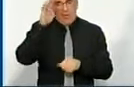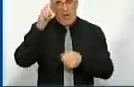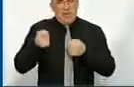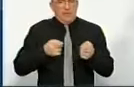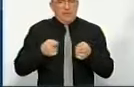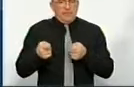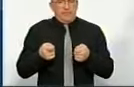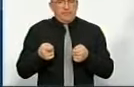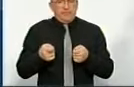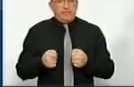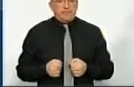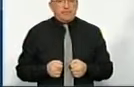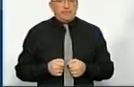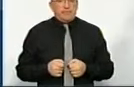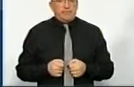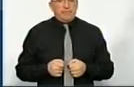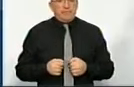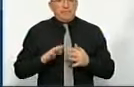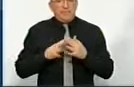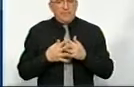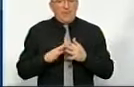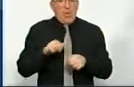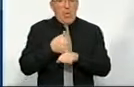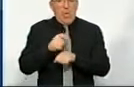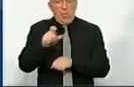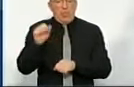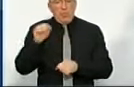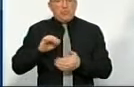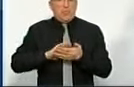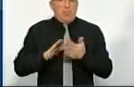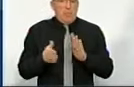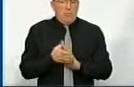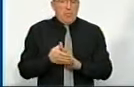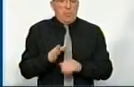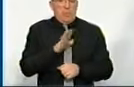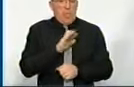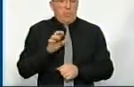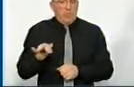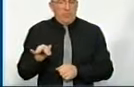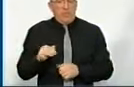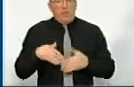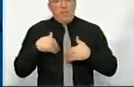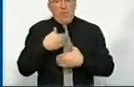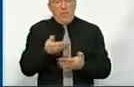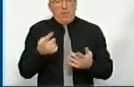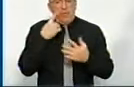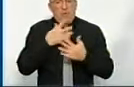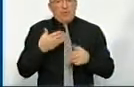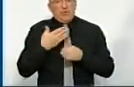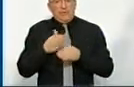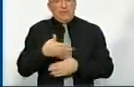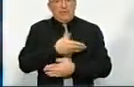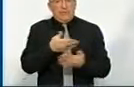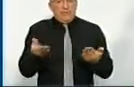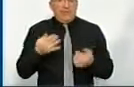окремо ще це розглянемо питання. Ось, сільськими і селищними головами, яким чином можна домовитися було, запропонувати більшу частину з